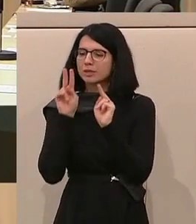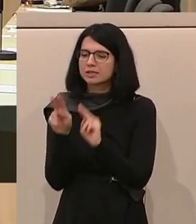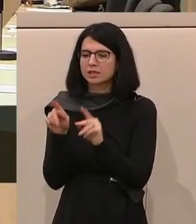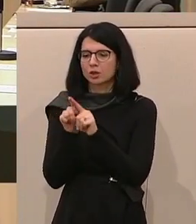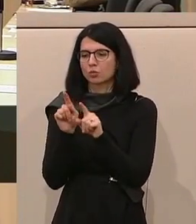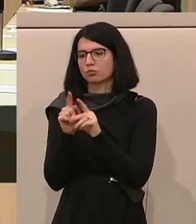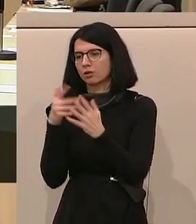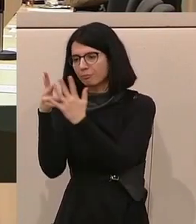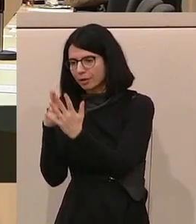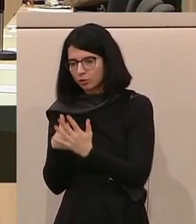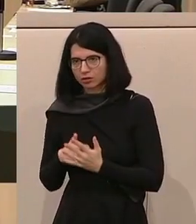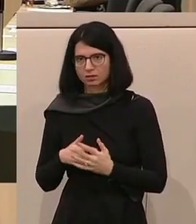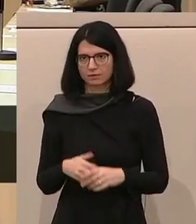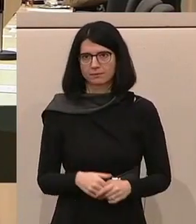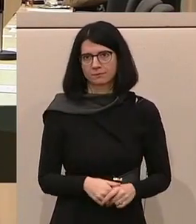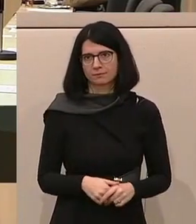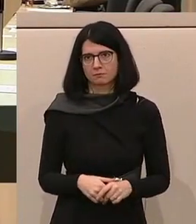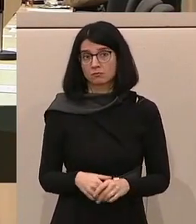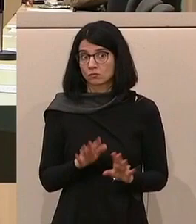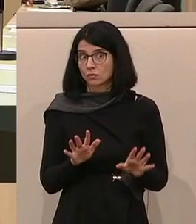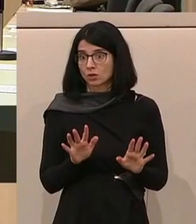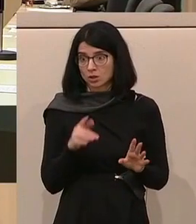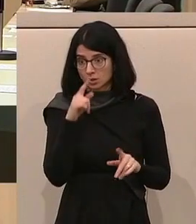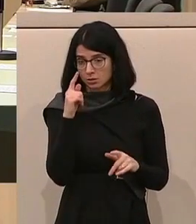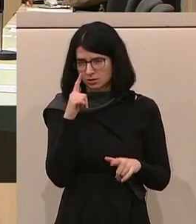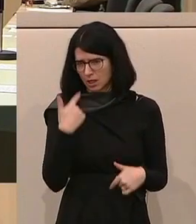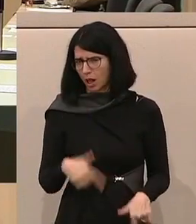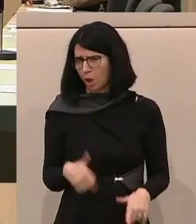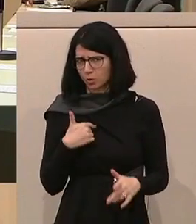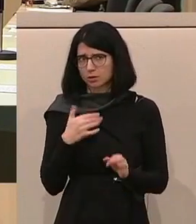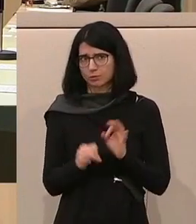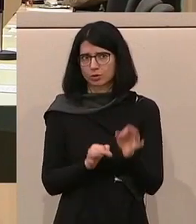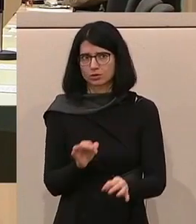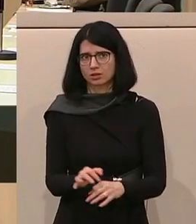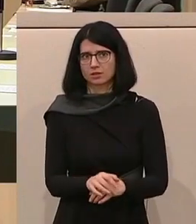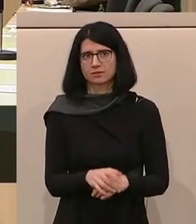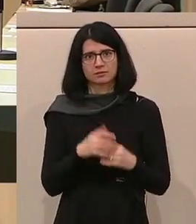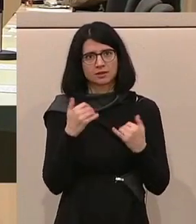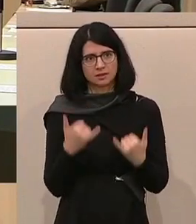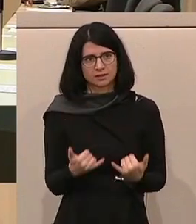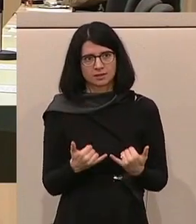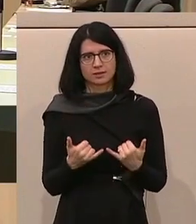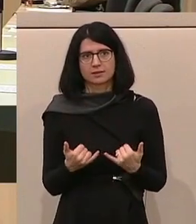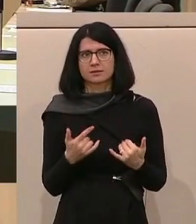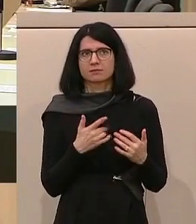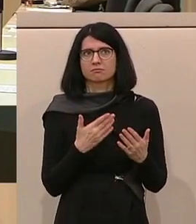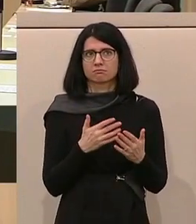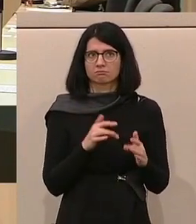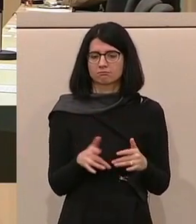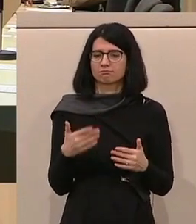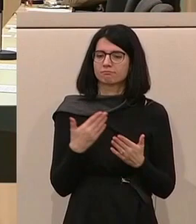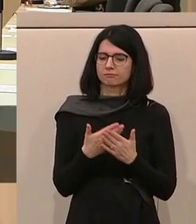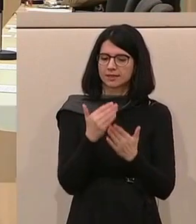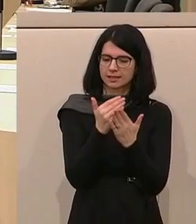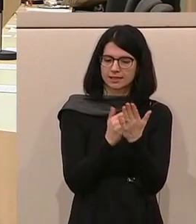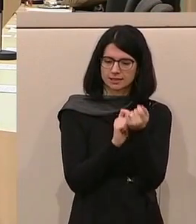begangen werden. Ein an und für sich sinnloser Prozess, der jetzt genau durch die Gesetzesänderung